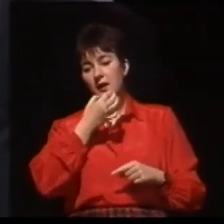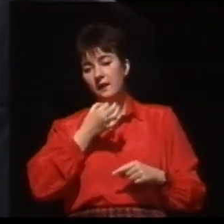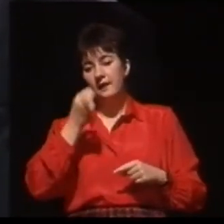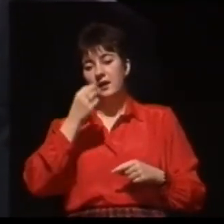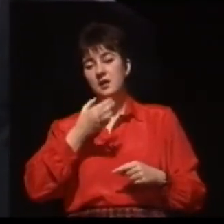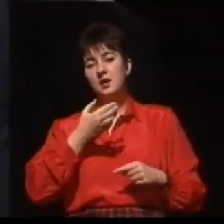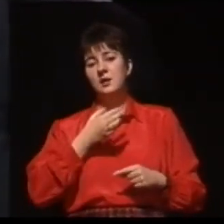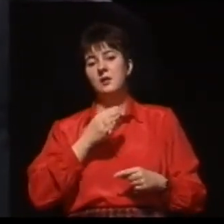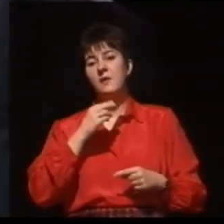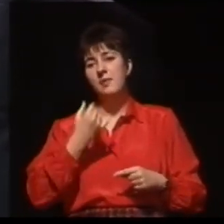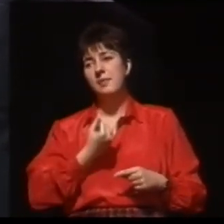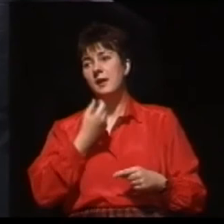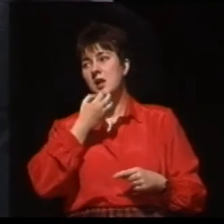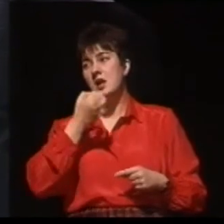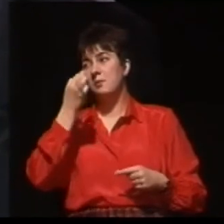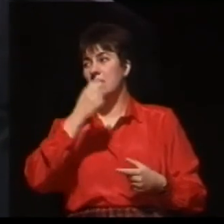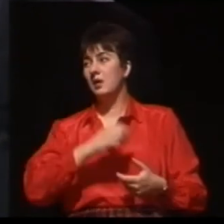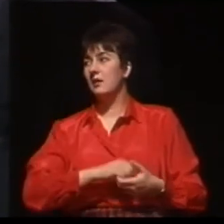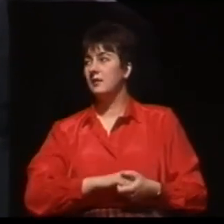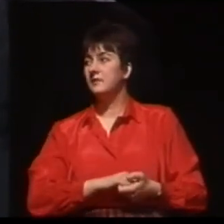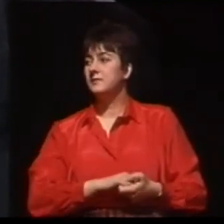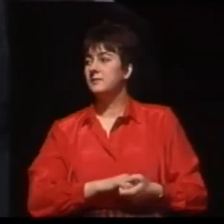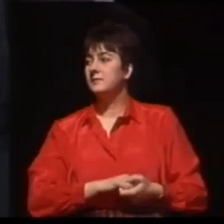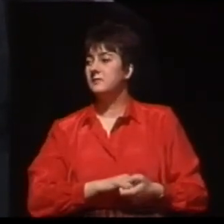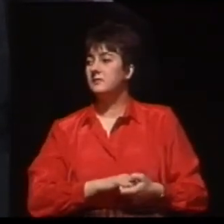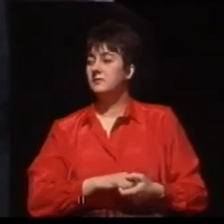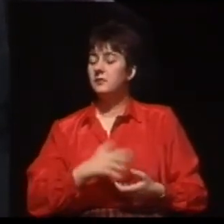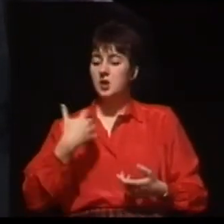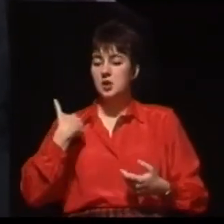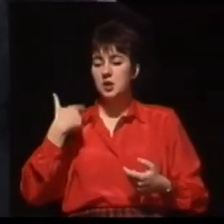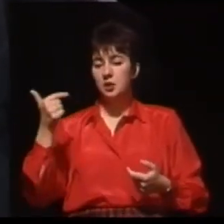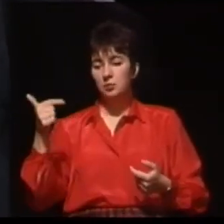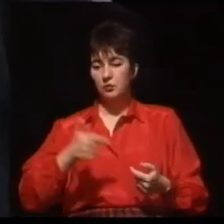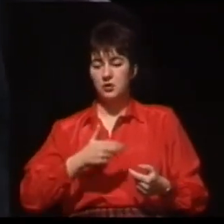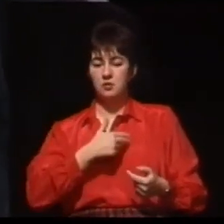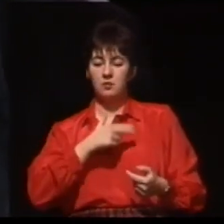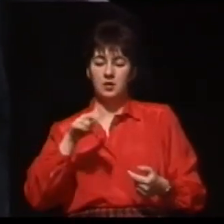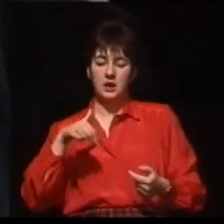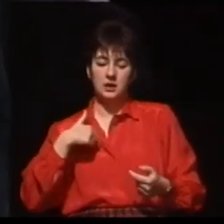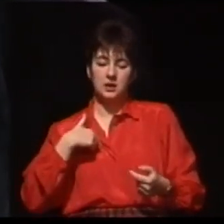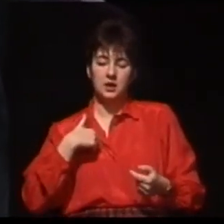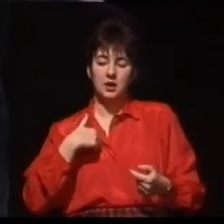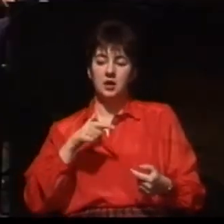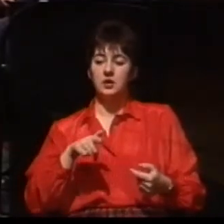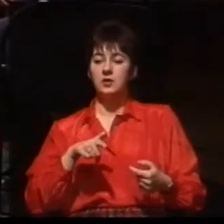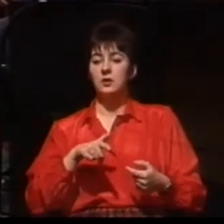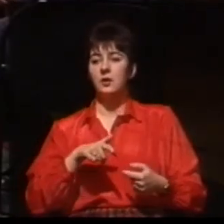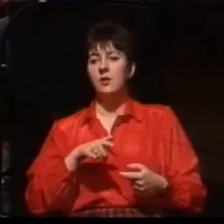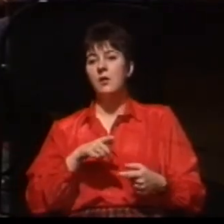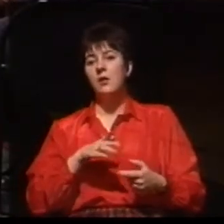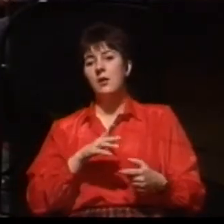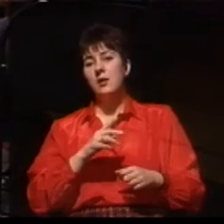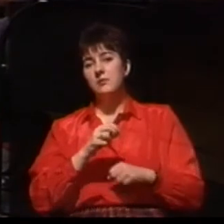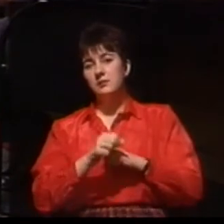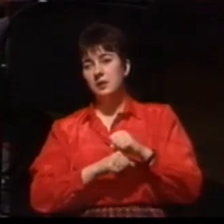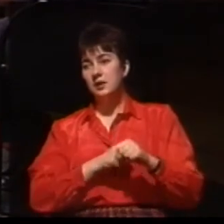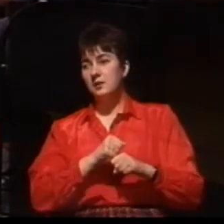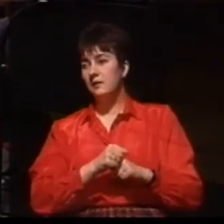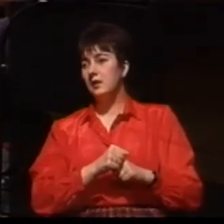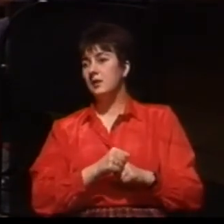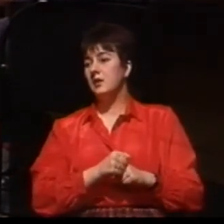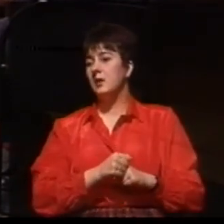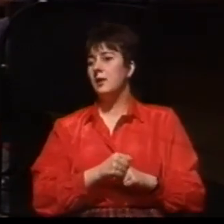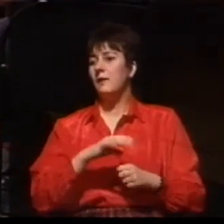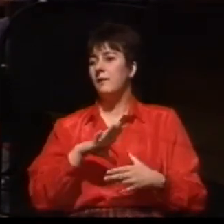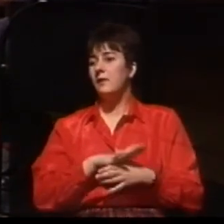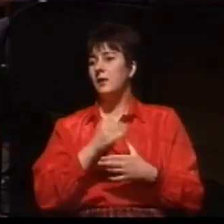opowiadaniem, propagowaniem, załatwianiem, jeżdżeniem i to zabiera nam strasznie dużo czasu. Czy jest Pan zwolennikiem służby zdrowia bezpłatnej i